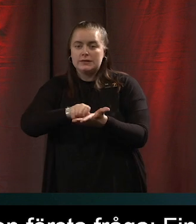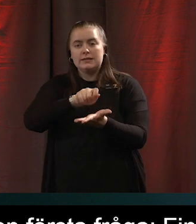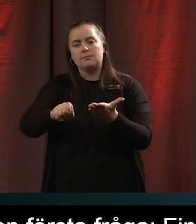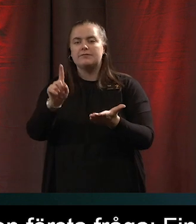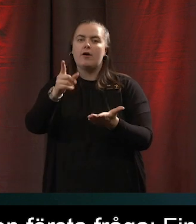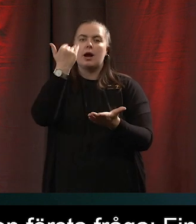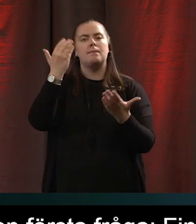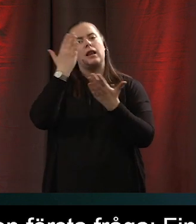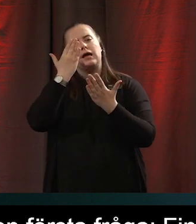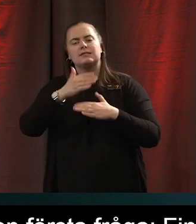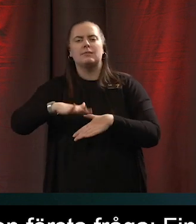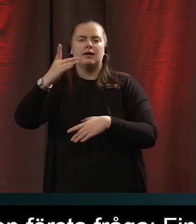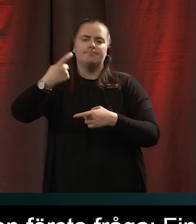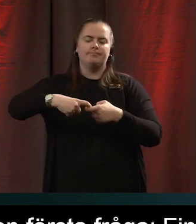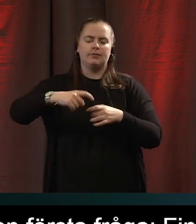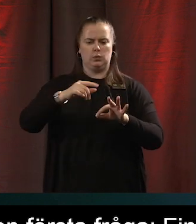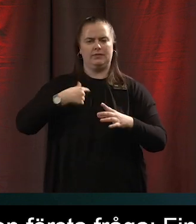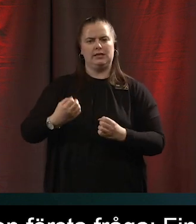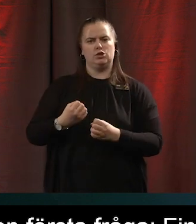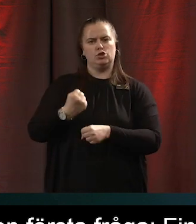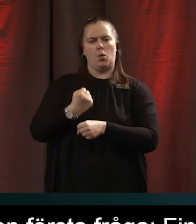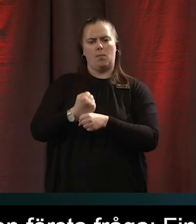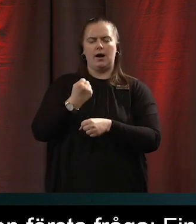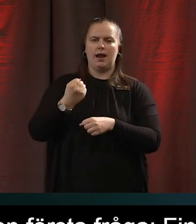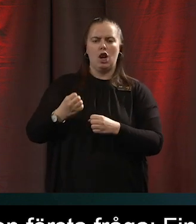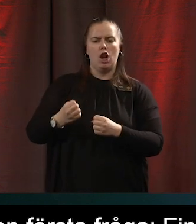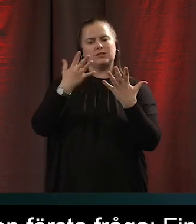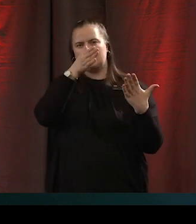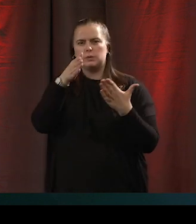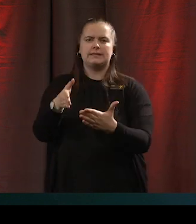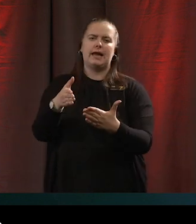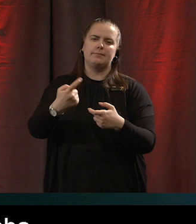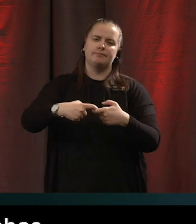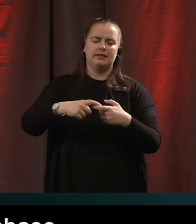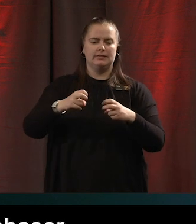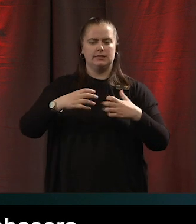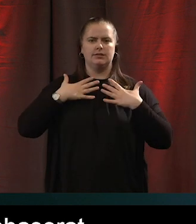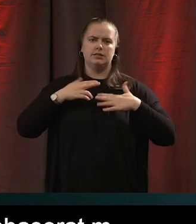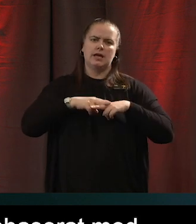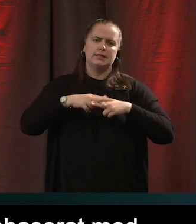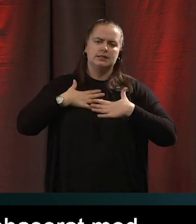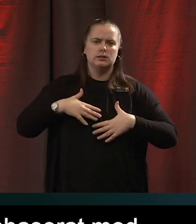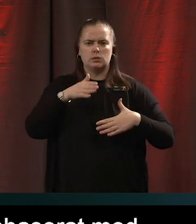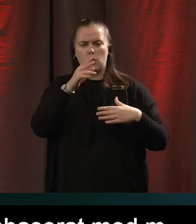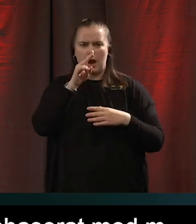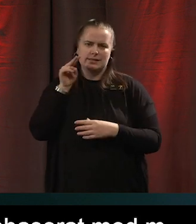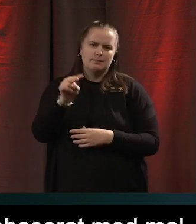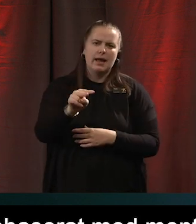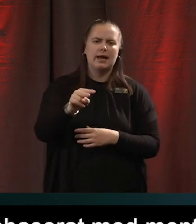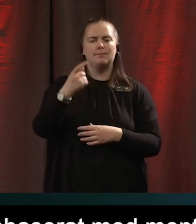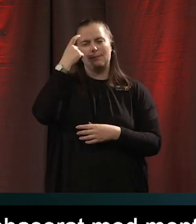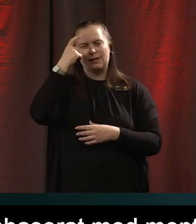om att jobba med lösningar lösningsfokuserat med det här känslomässigaste och mental hälsa. Var